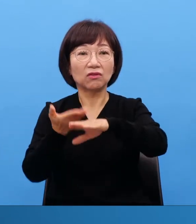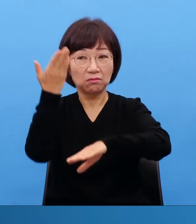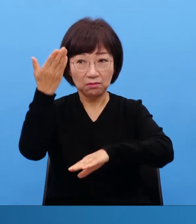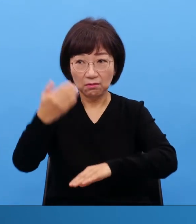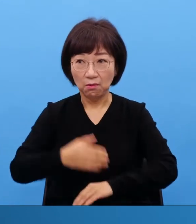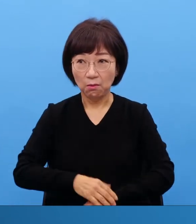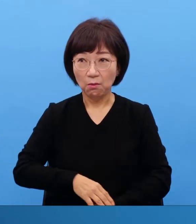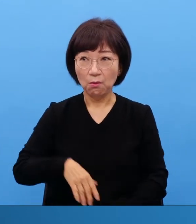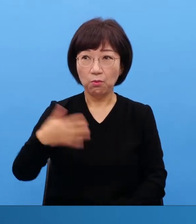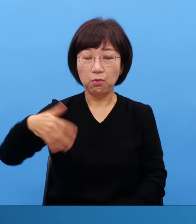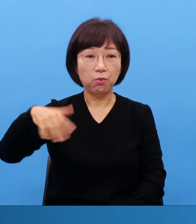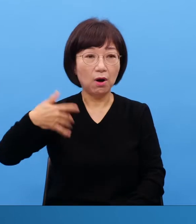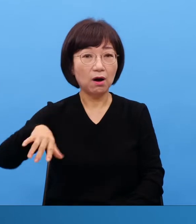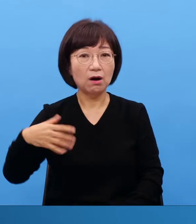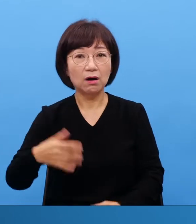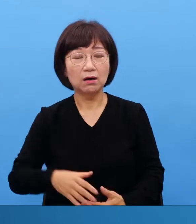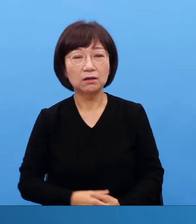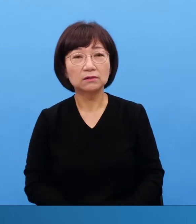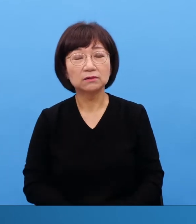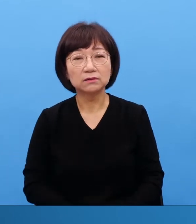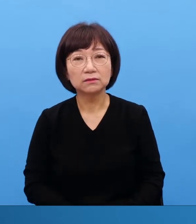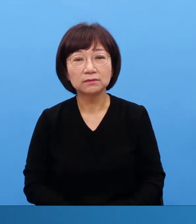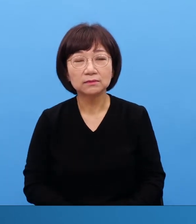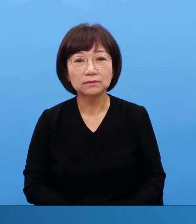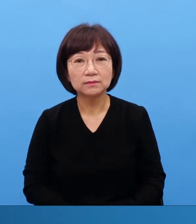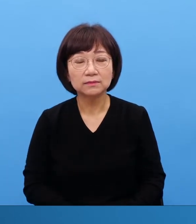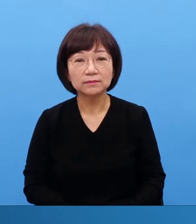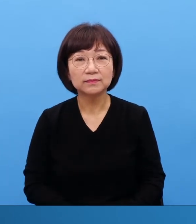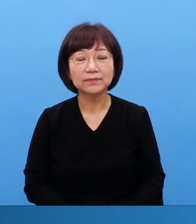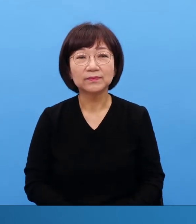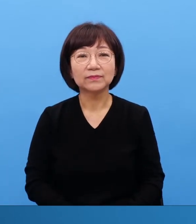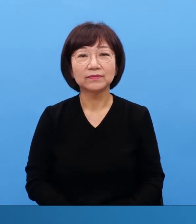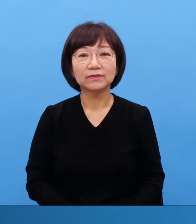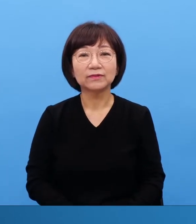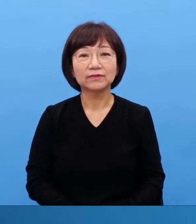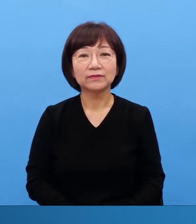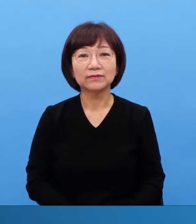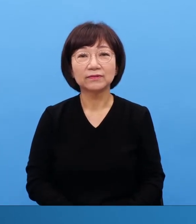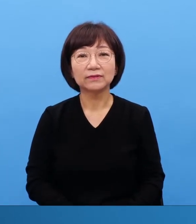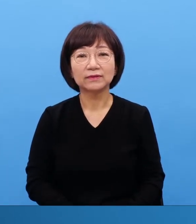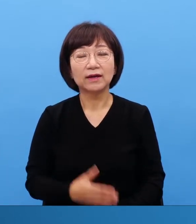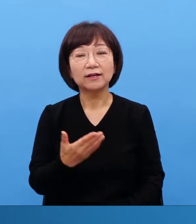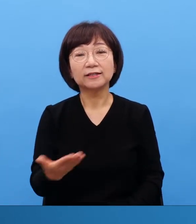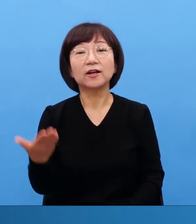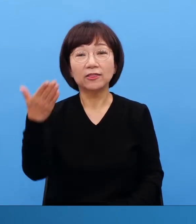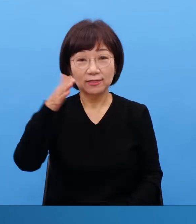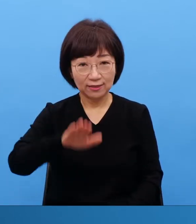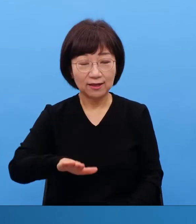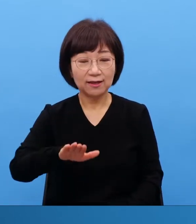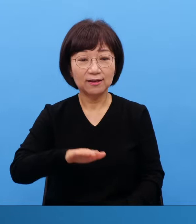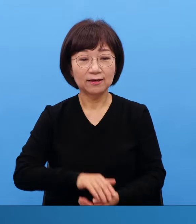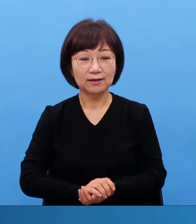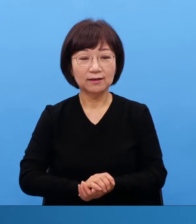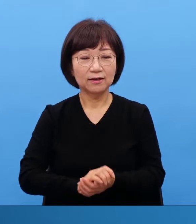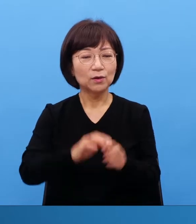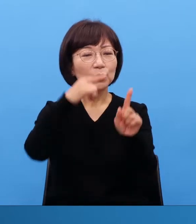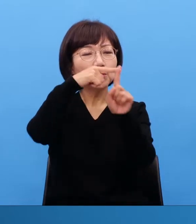더 웃기는거는 우리 세계 교회는요 교회당 하나 짓는 너무한 시험 다 들어요